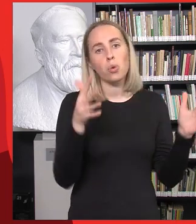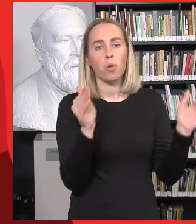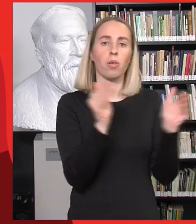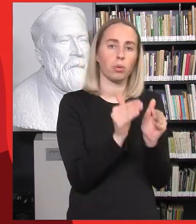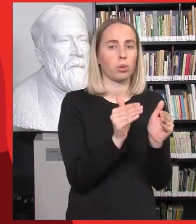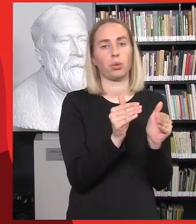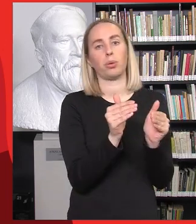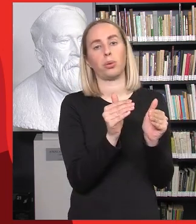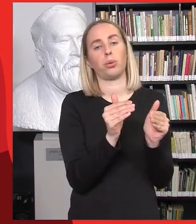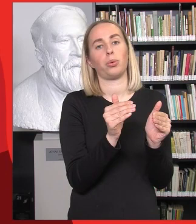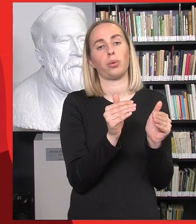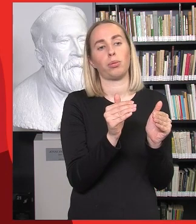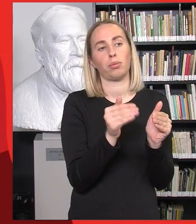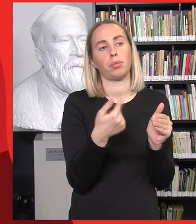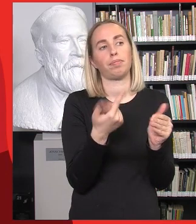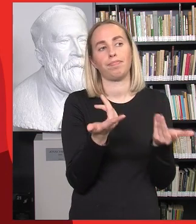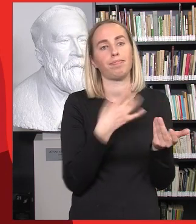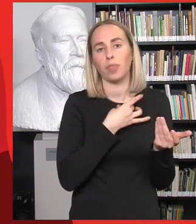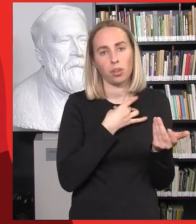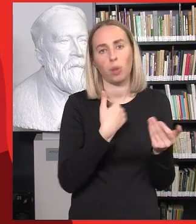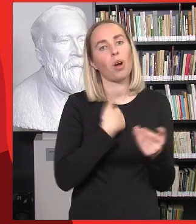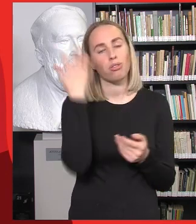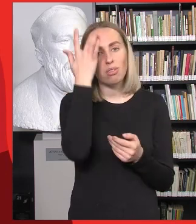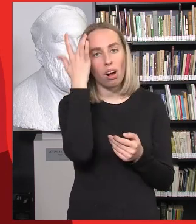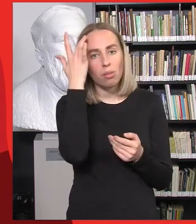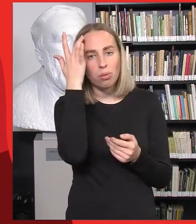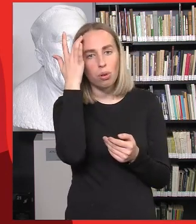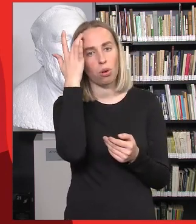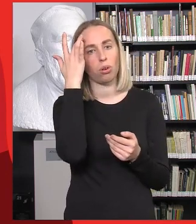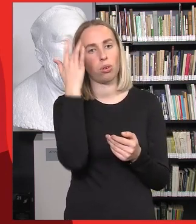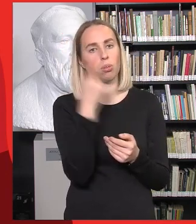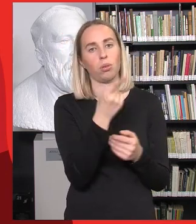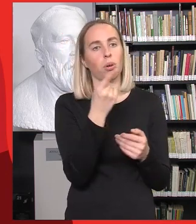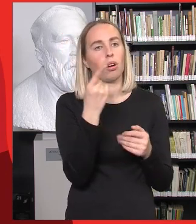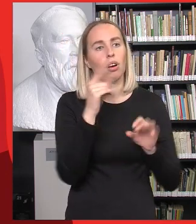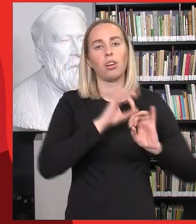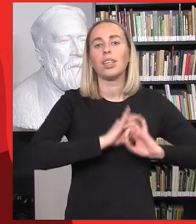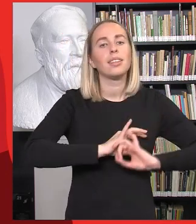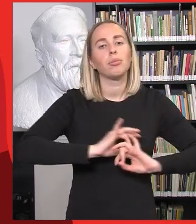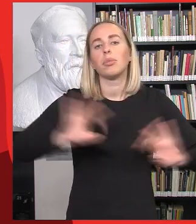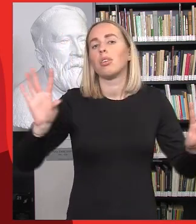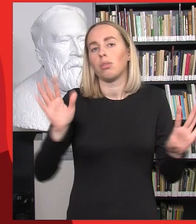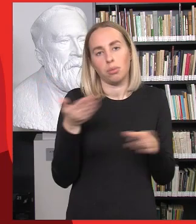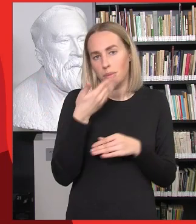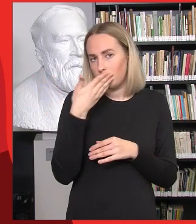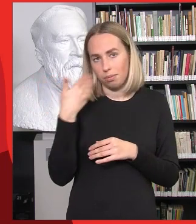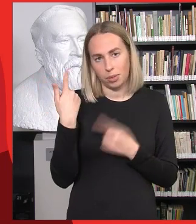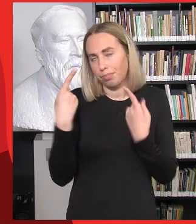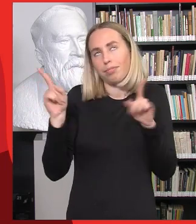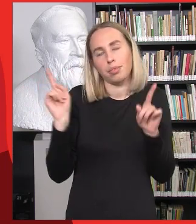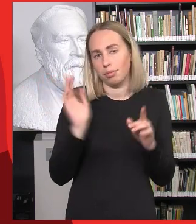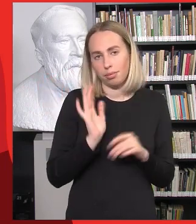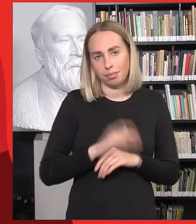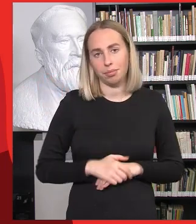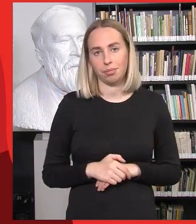mažesnė, tai aš manau ir tikiu, kad nėra kažkaip kitaip mokama labai smarkiai. Tai galbūt